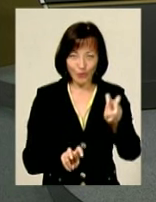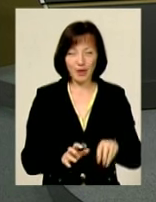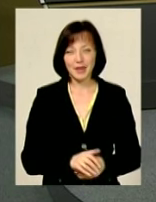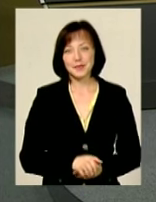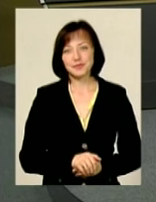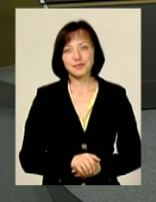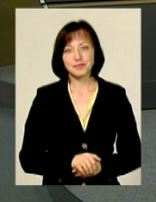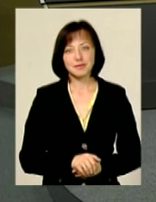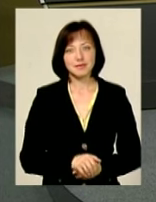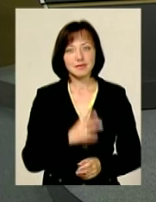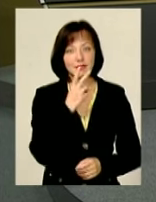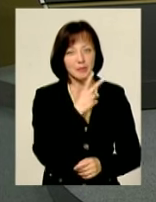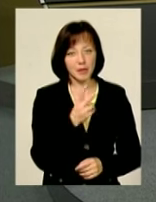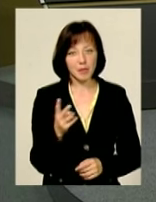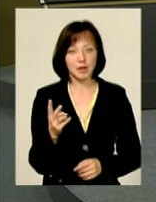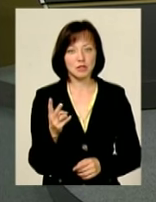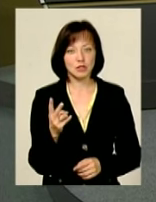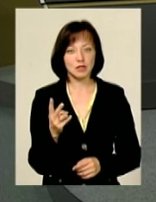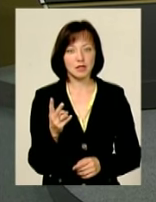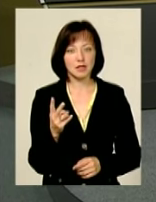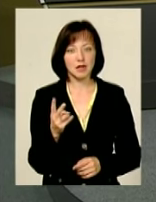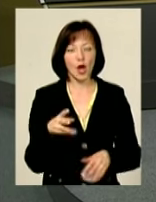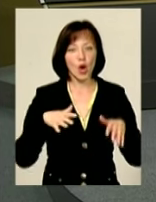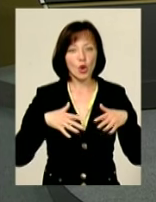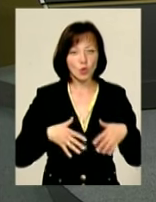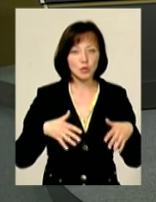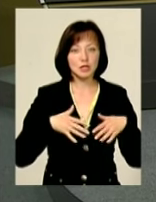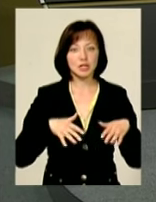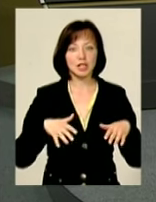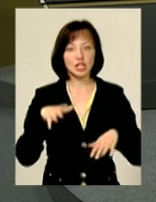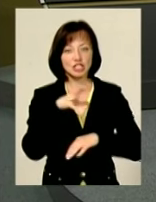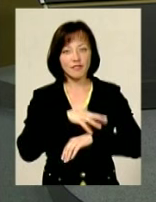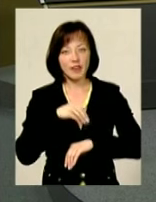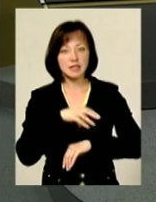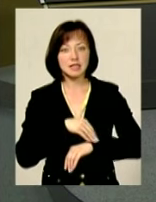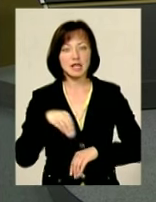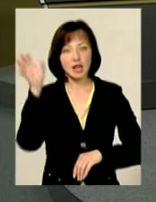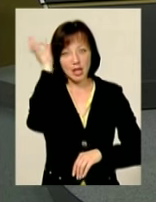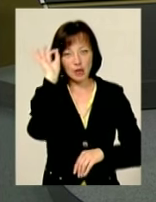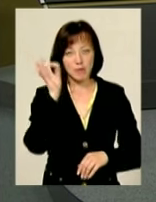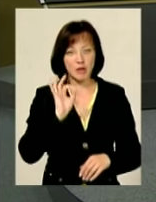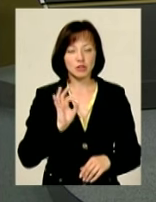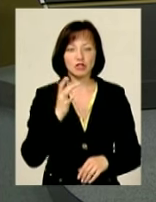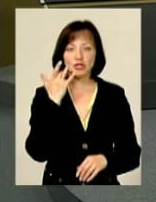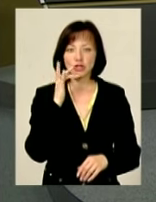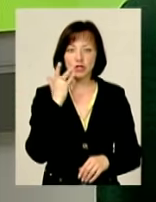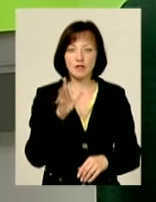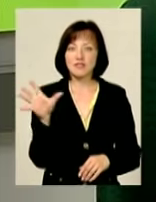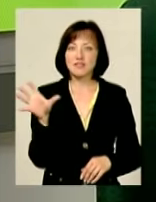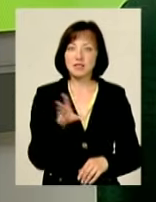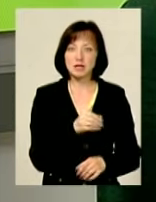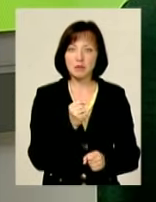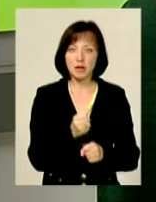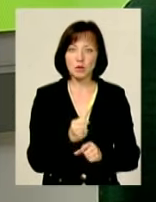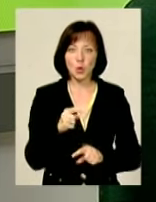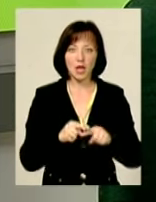Тобто, бачите, Грузія, Швеція, Німеччина, США, всі працюють рідною мовою. Всі. Це